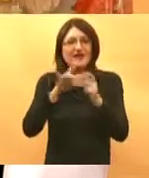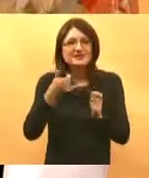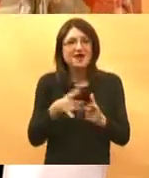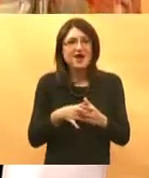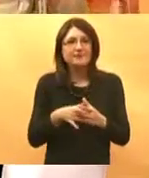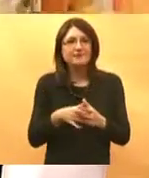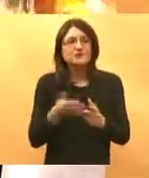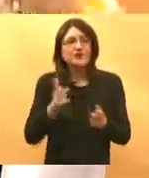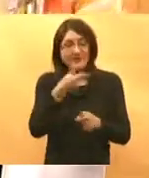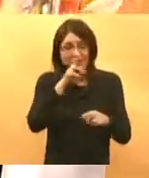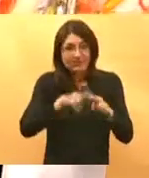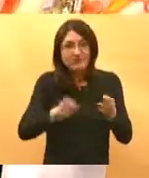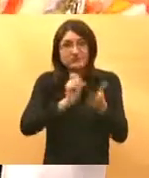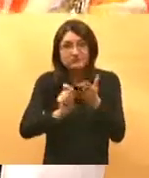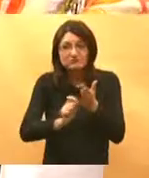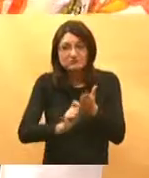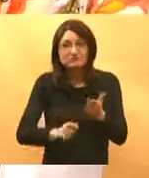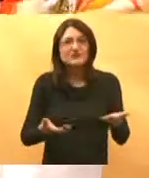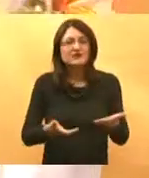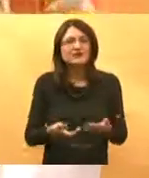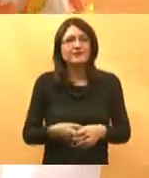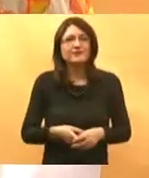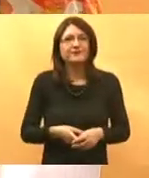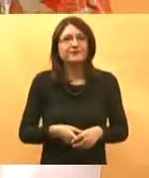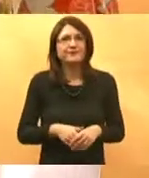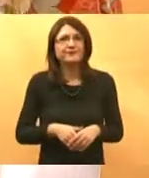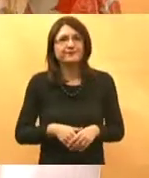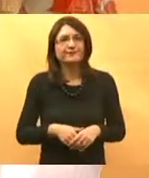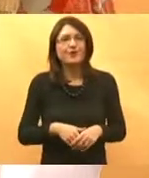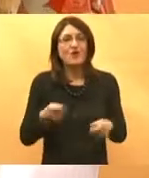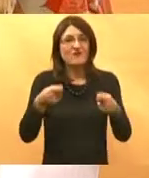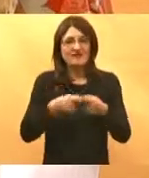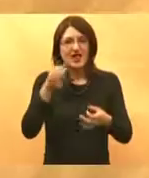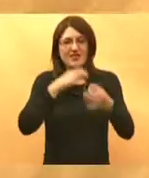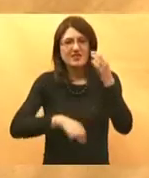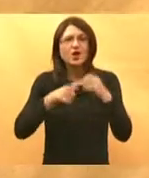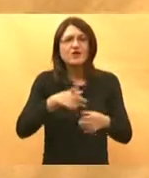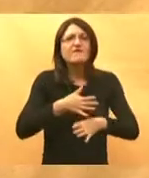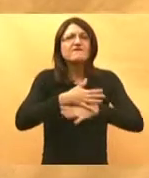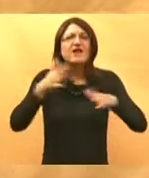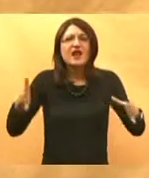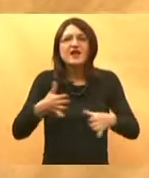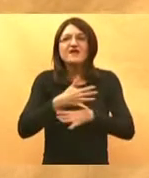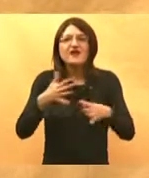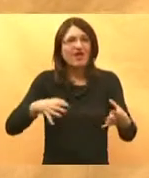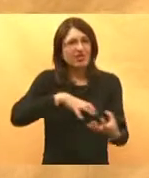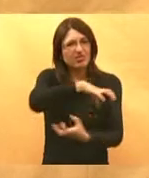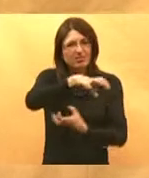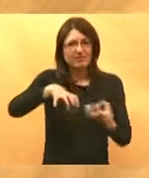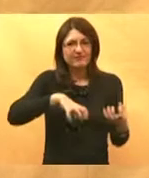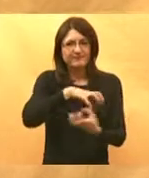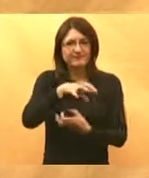vi pravo sve prepisivati sve sam rekla u jednom pitanju što se tiče samih ljekova to je ogroman, ogroman kupus bih rekao